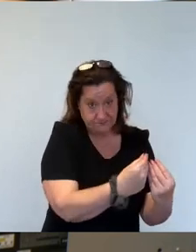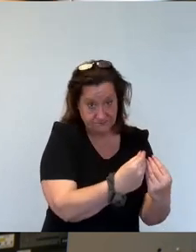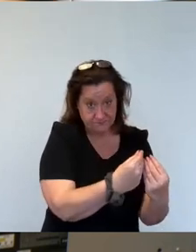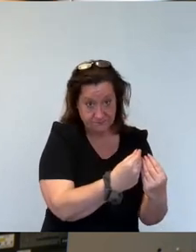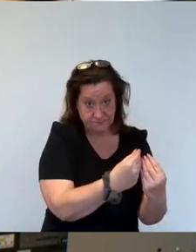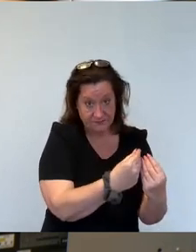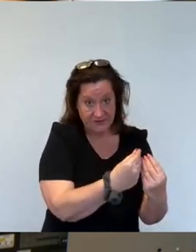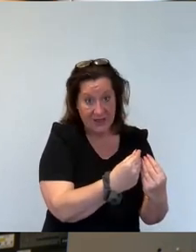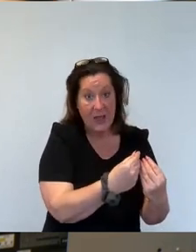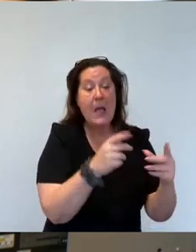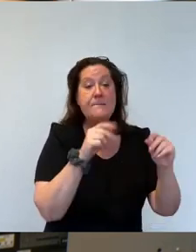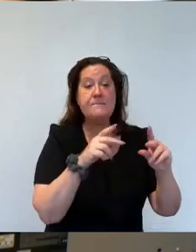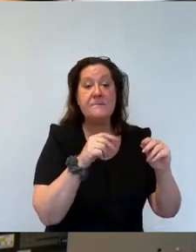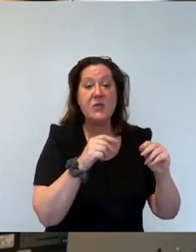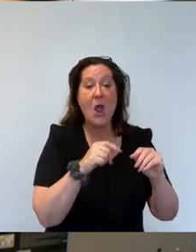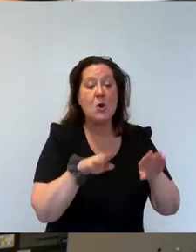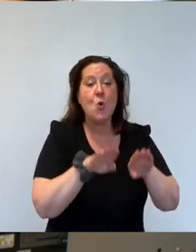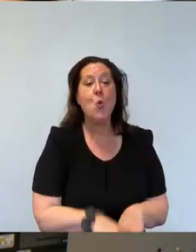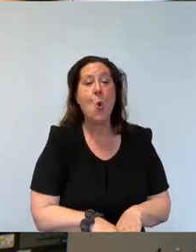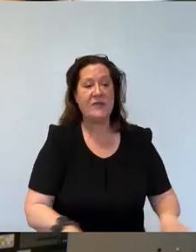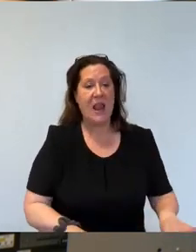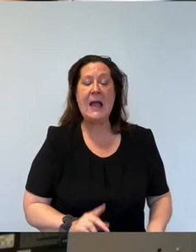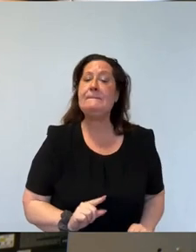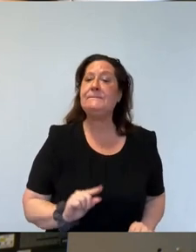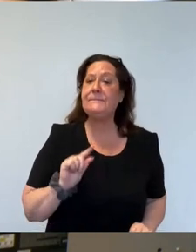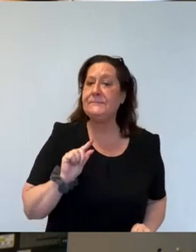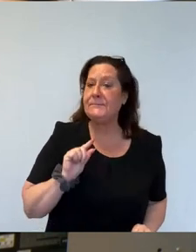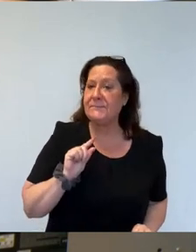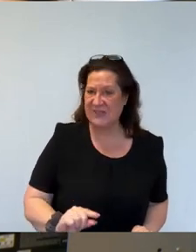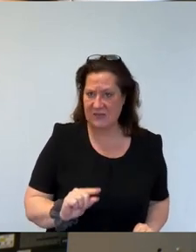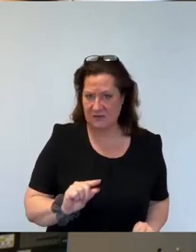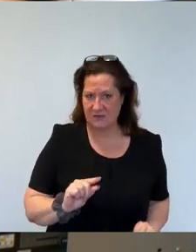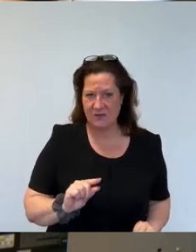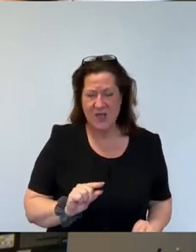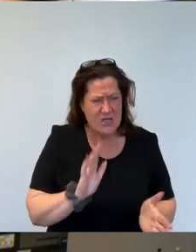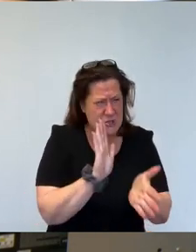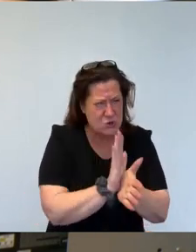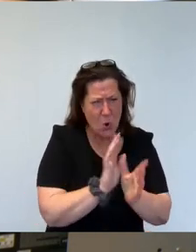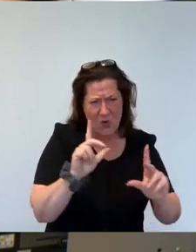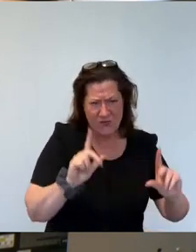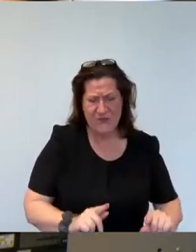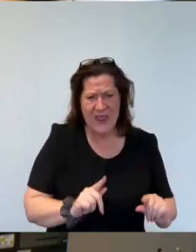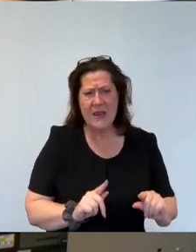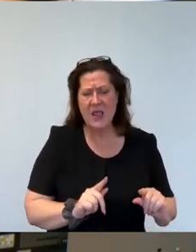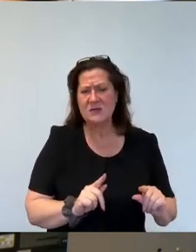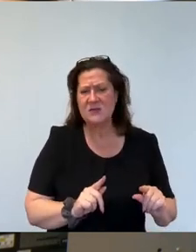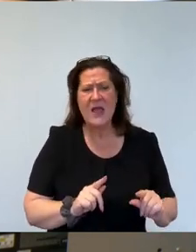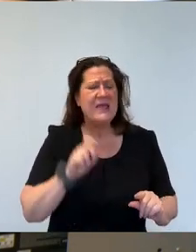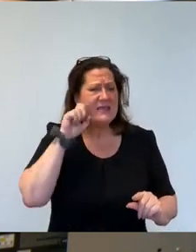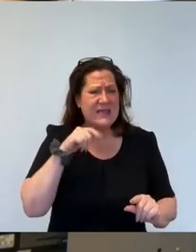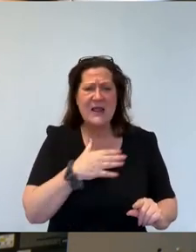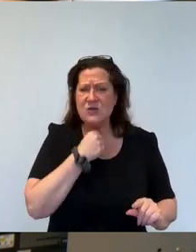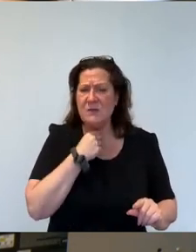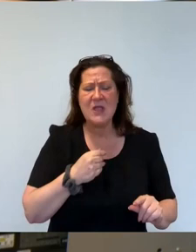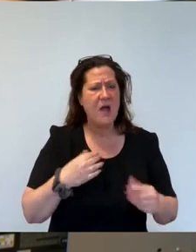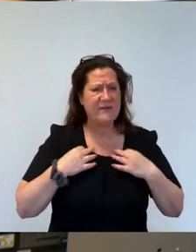Existenzminimum. Also dem Minimum. Das ist so wenig, dass es eben gerade mal reicht für den täglichen Bedarf, Klamotten, Fahrkarten,